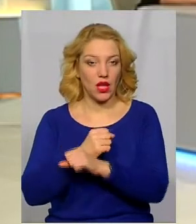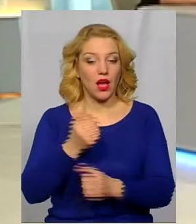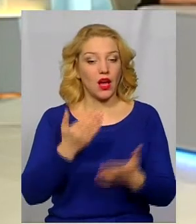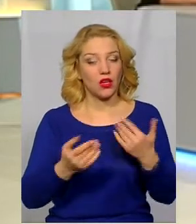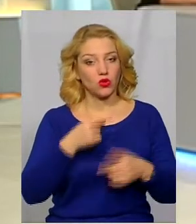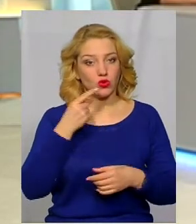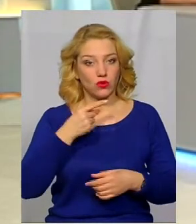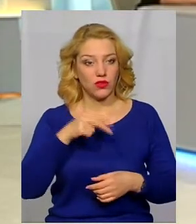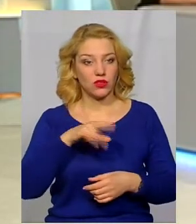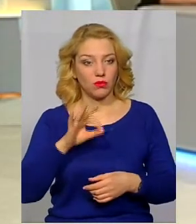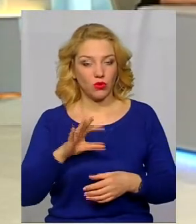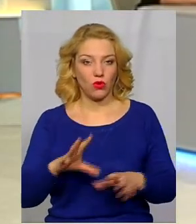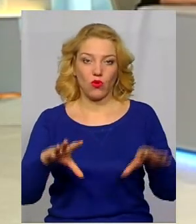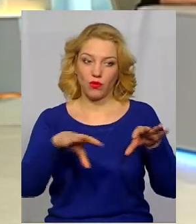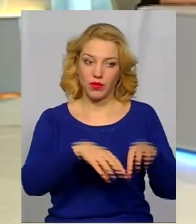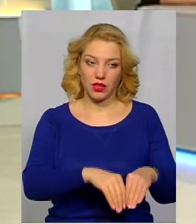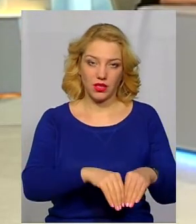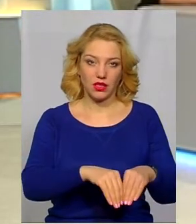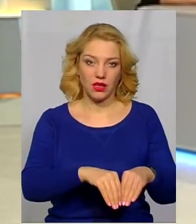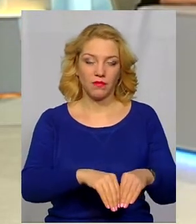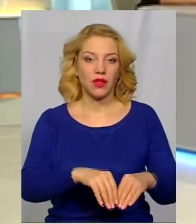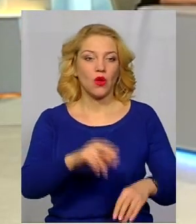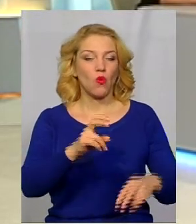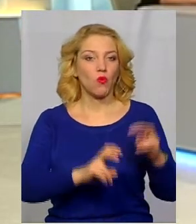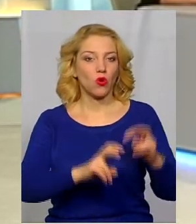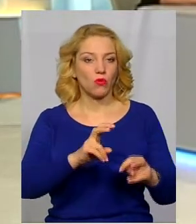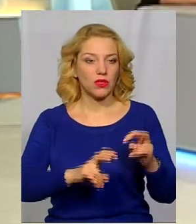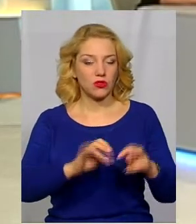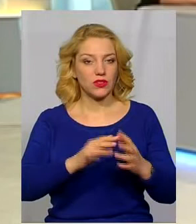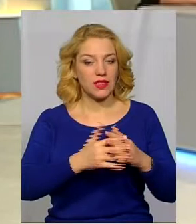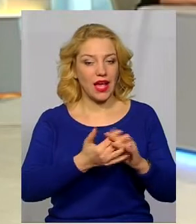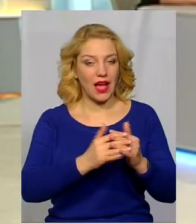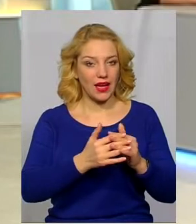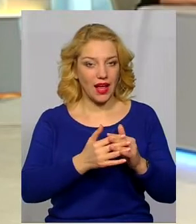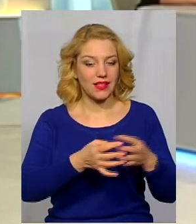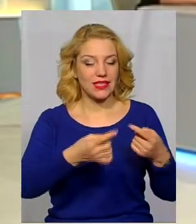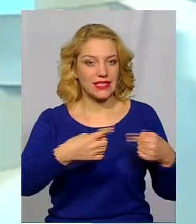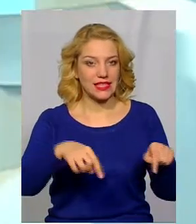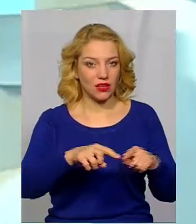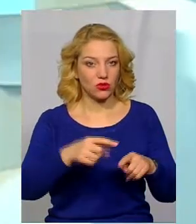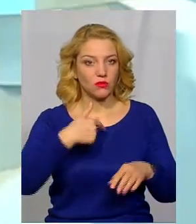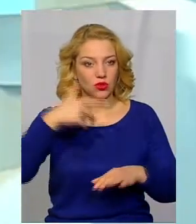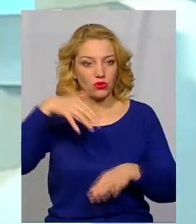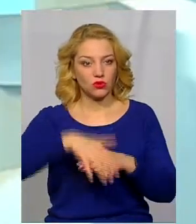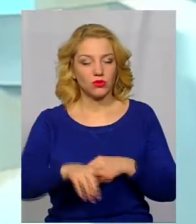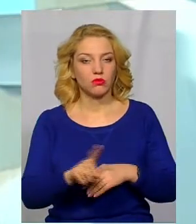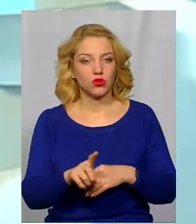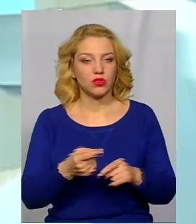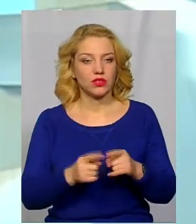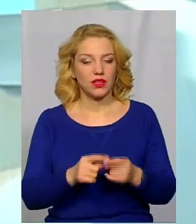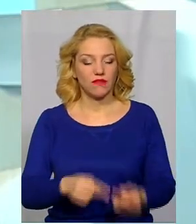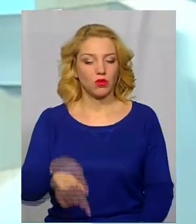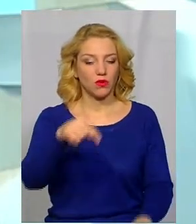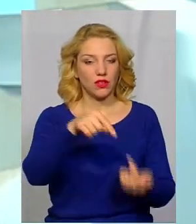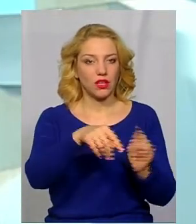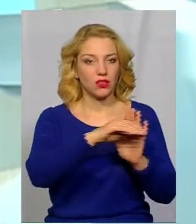говорити про об'єднання промисловості та аграрного сектору, ну, по-перше, ми розуміємо, що також це відповідає